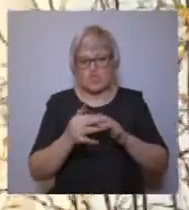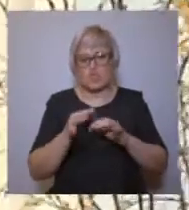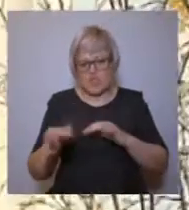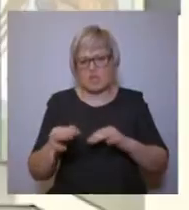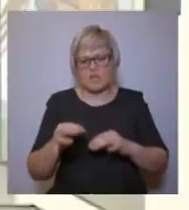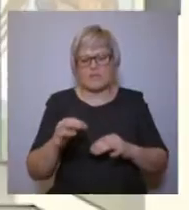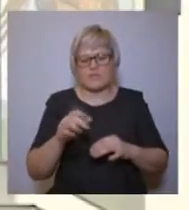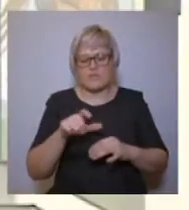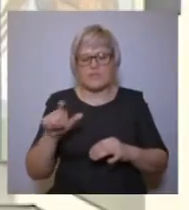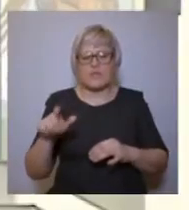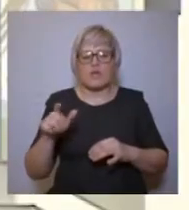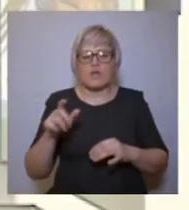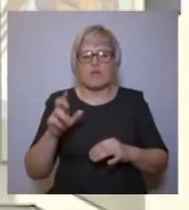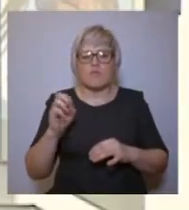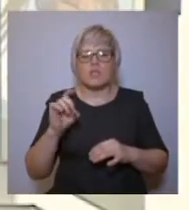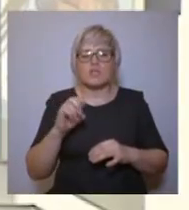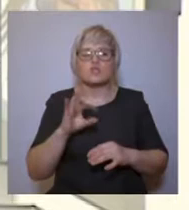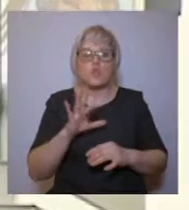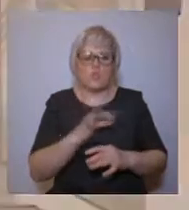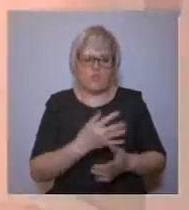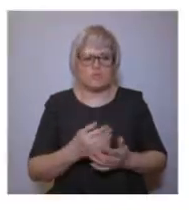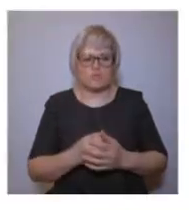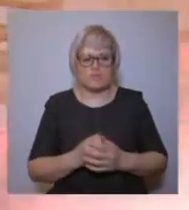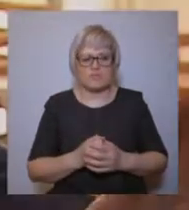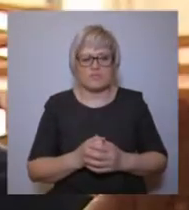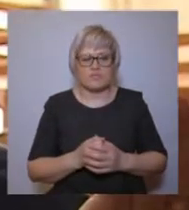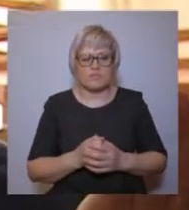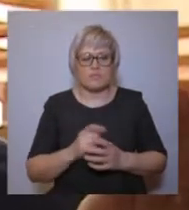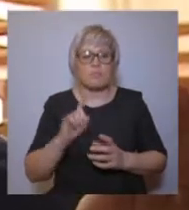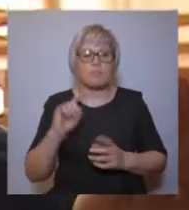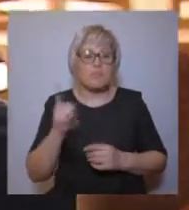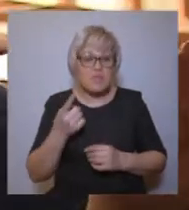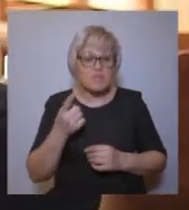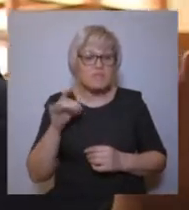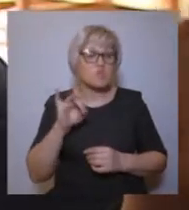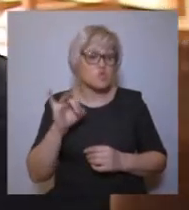историков, своеобычно. «В первой экспедиции 10-12 человек. Все.